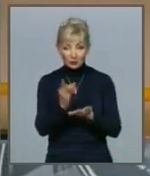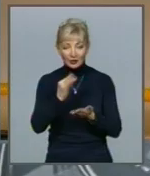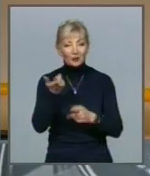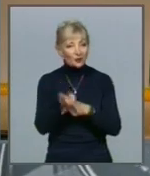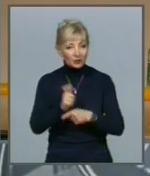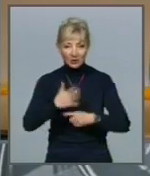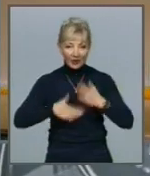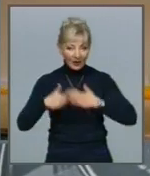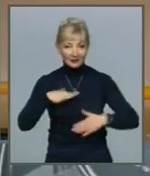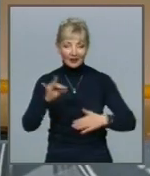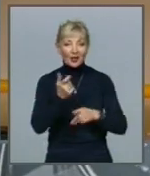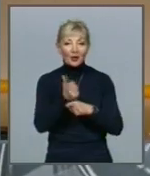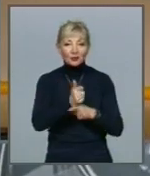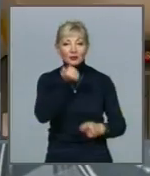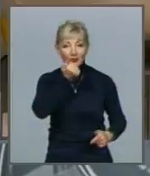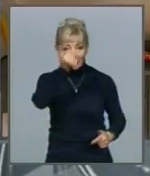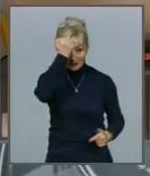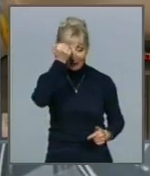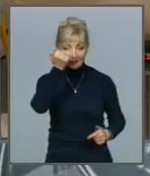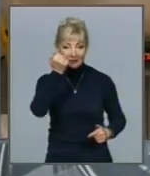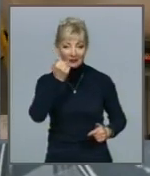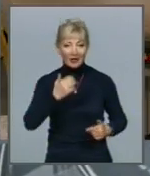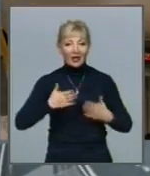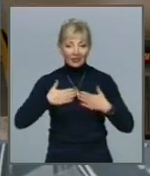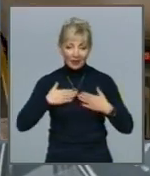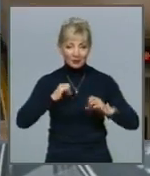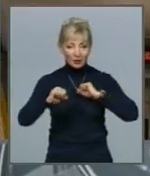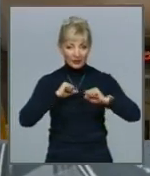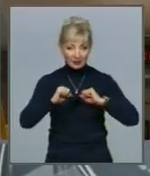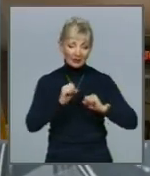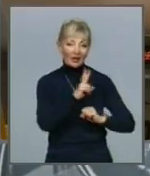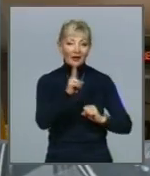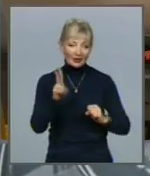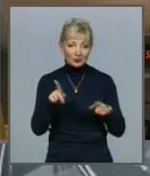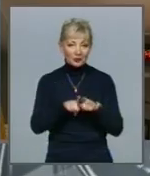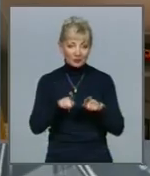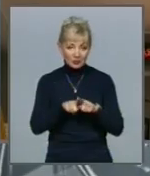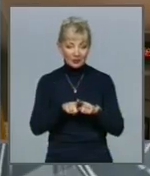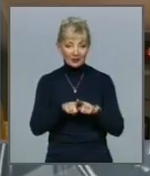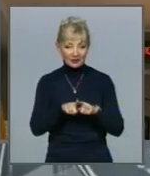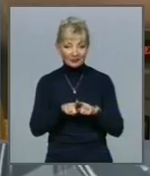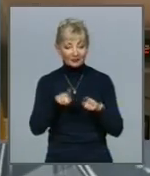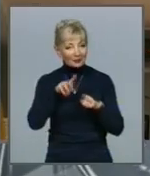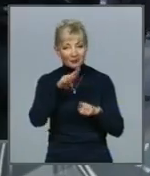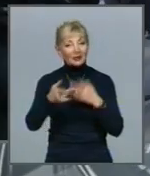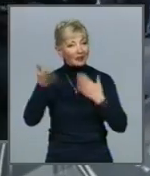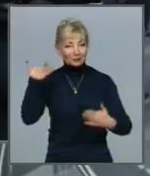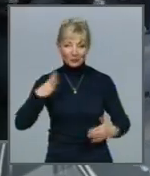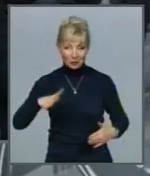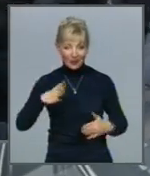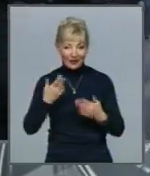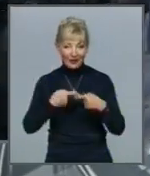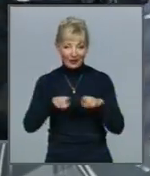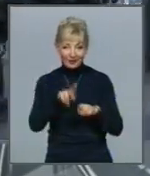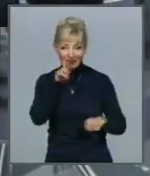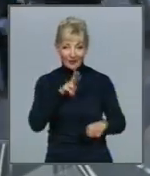рада и очень благодарна нашим руководителям, которые все-таки сделали этот маршрут Мы его давно ждали, честно говоря На